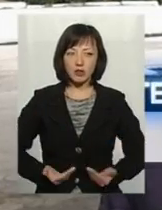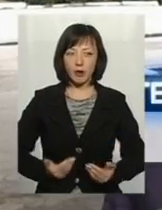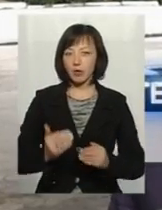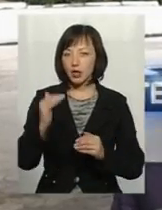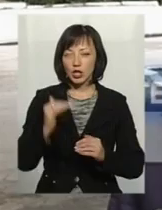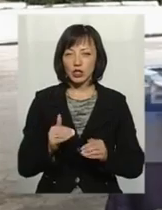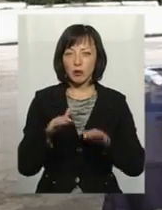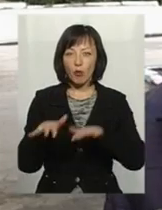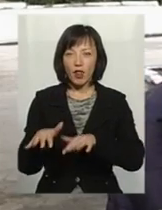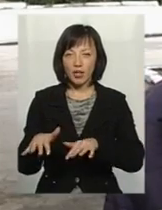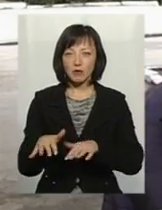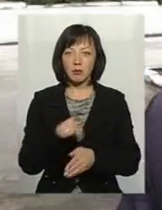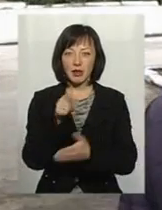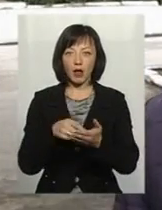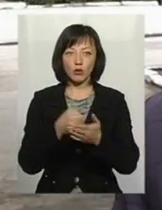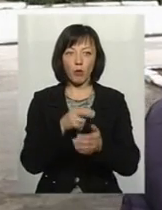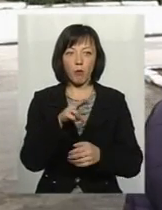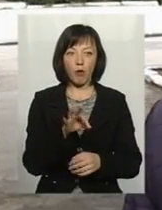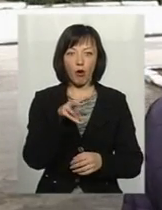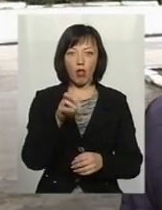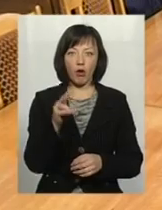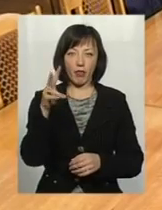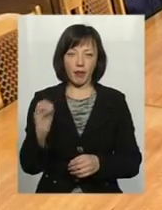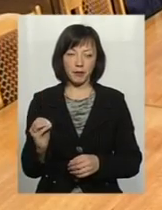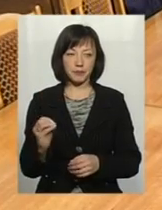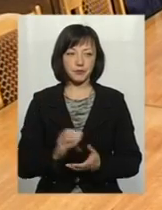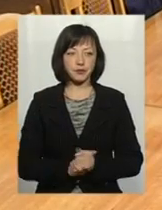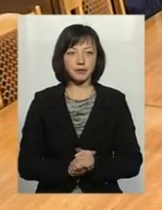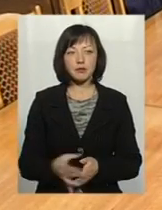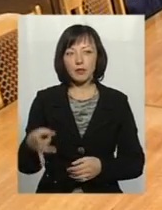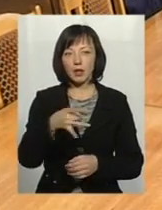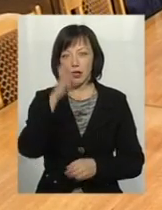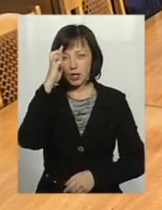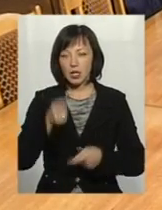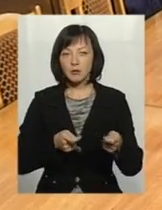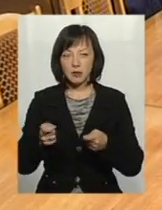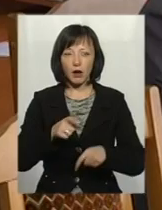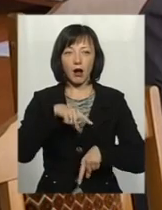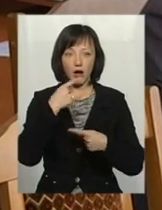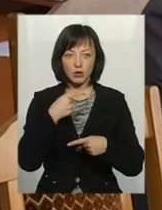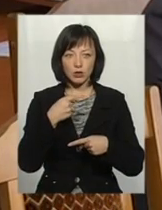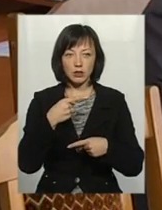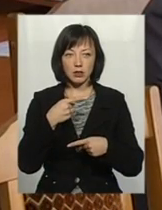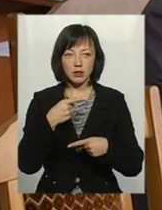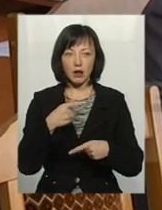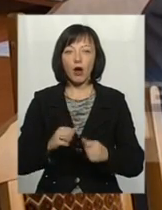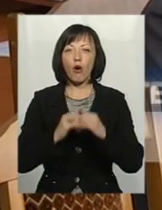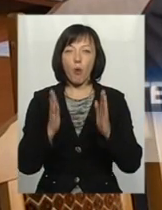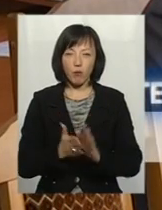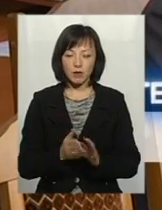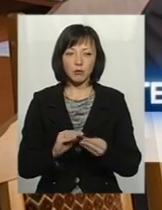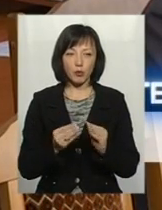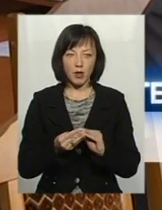потечії, дуже багато питань є до Полонного. Про їхні очисні споруди. В райдержадміністрації констатують. Воно якби комплексна проблема